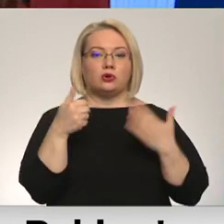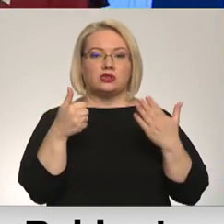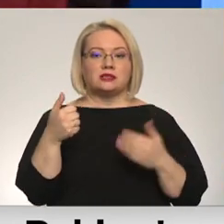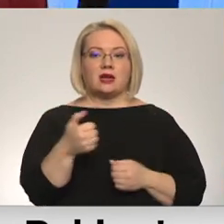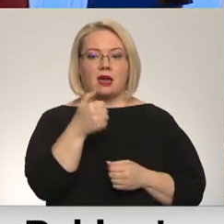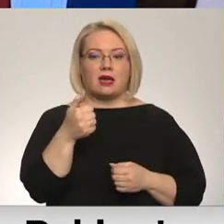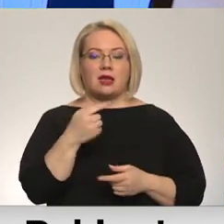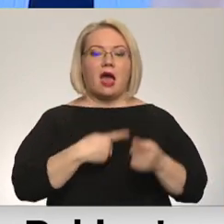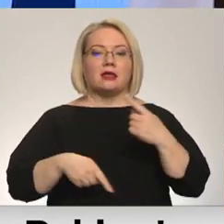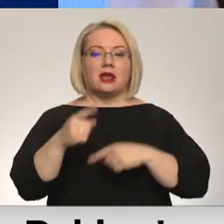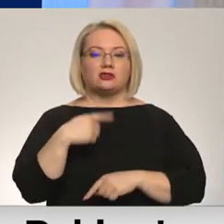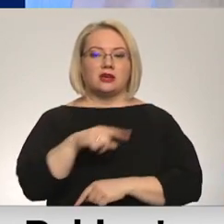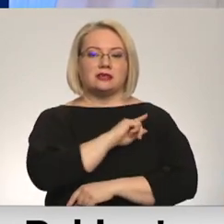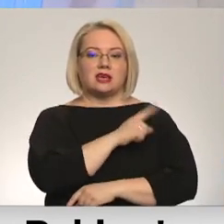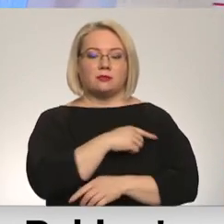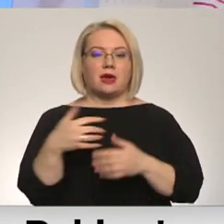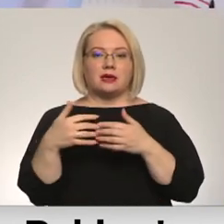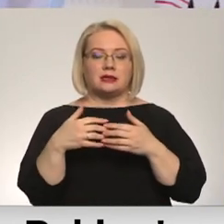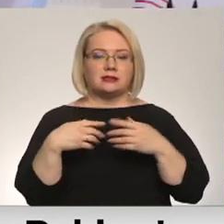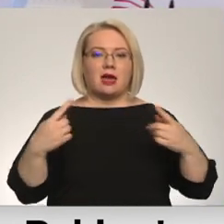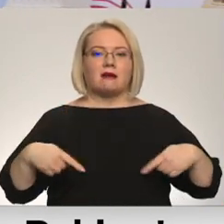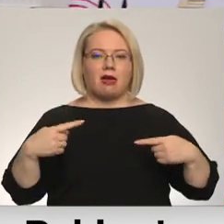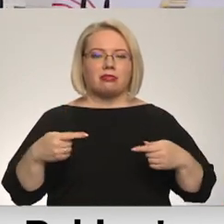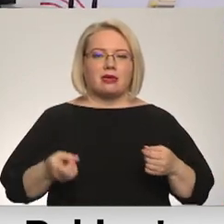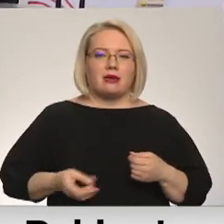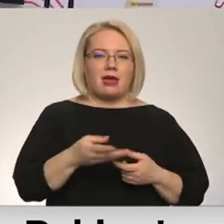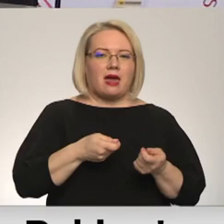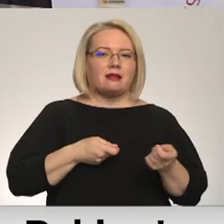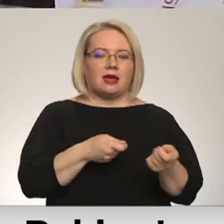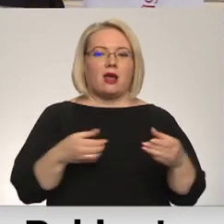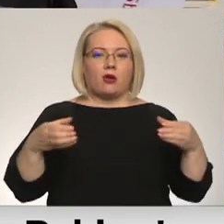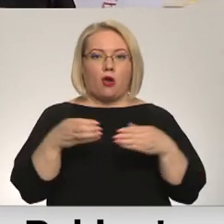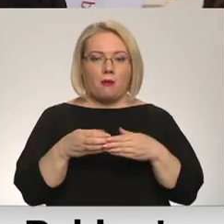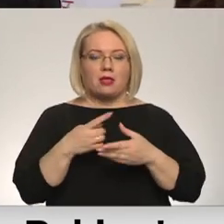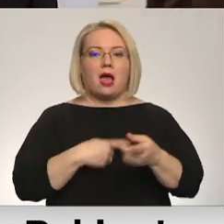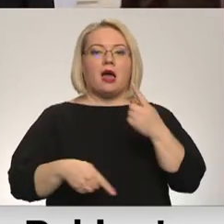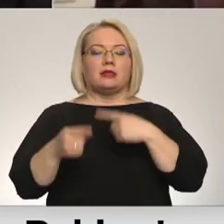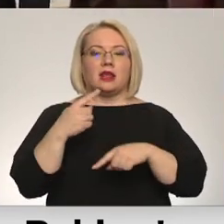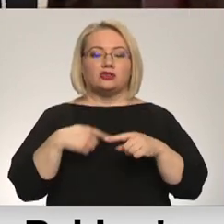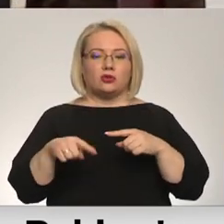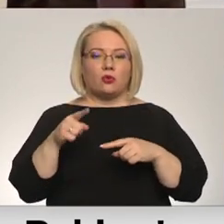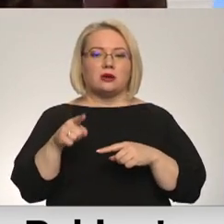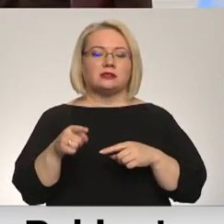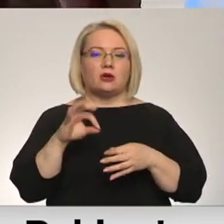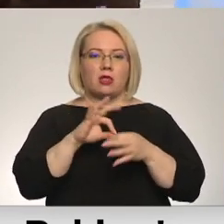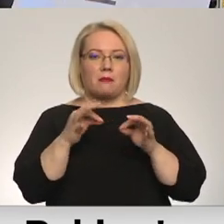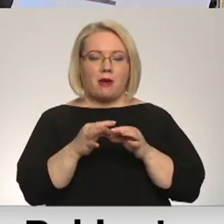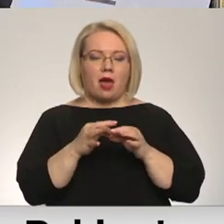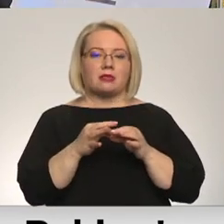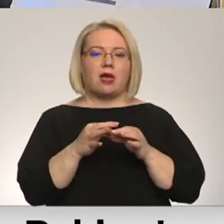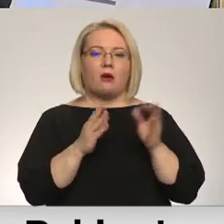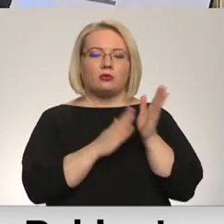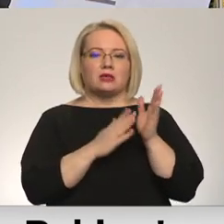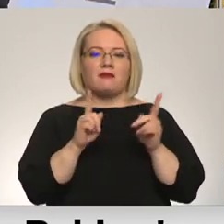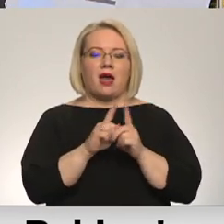Atgriešanās iespēju izcīnījusi Latvijas Ratiņkērliņa komanda. Atgriešanos paraolimpiskajās spēlēs uzvar arī valsts prezidents Arkūndzi. Es